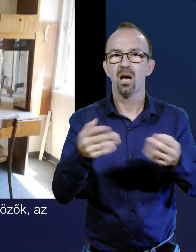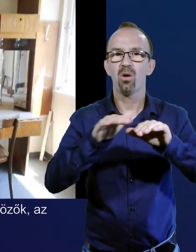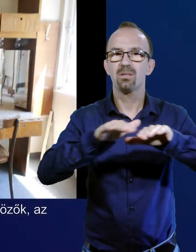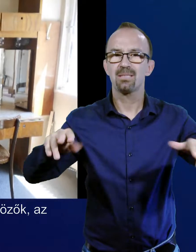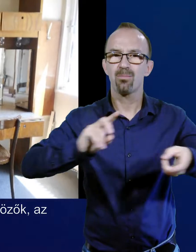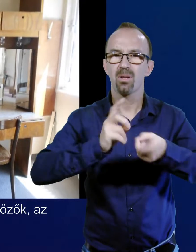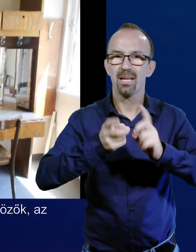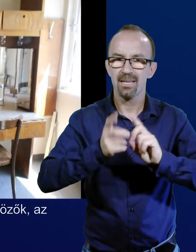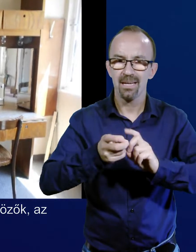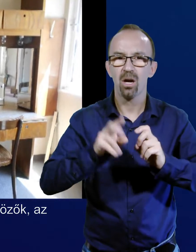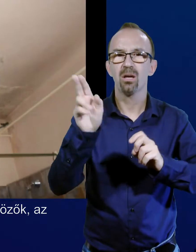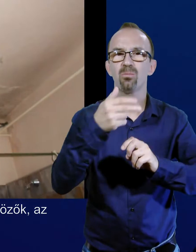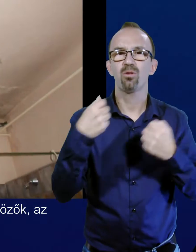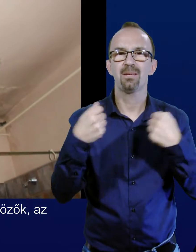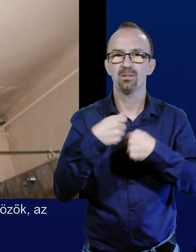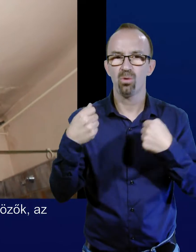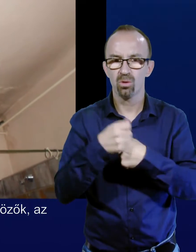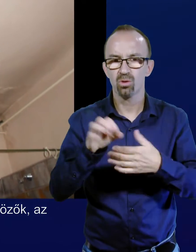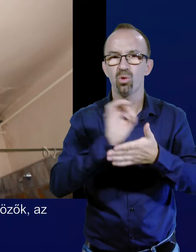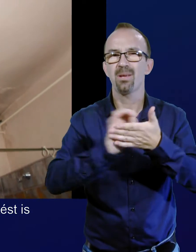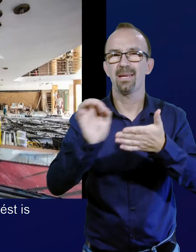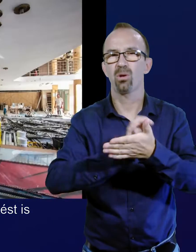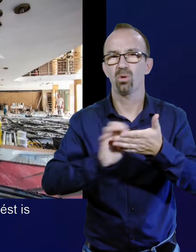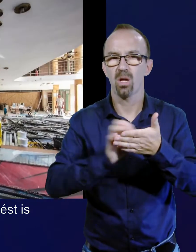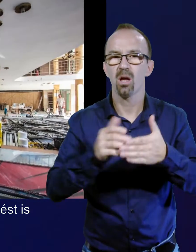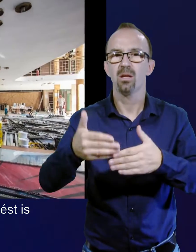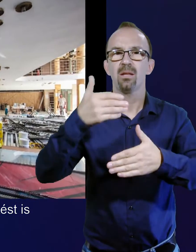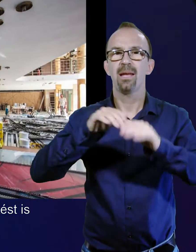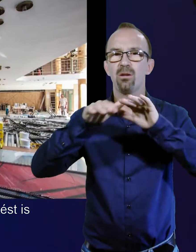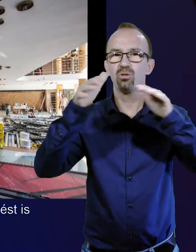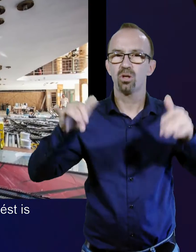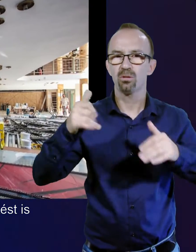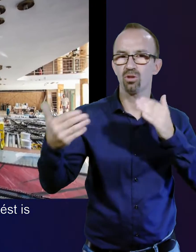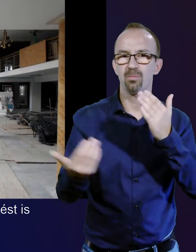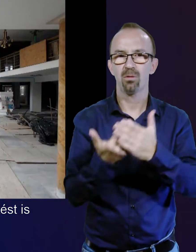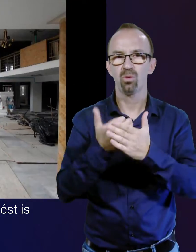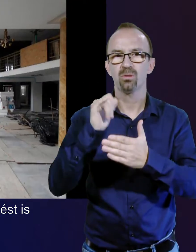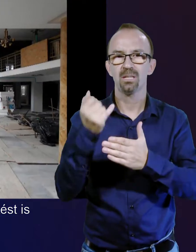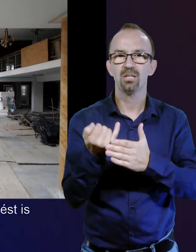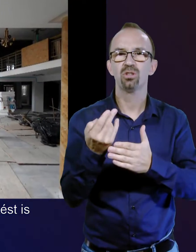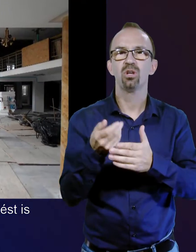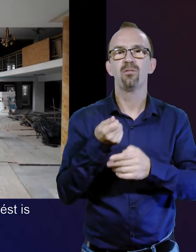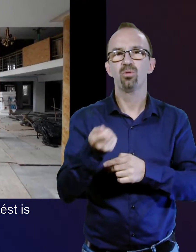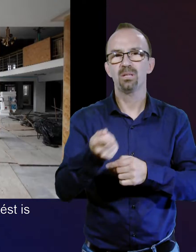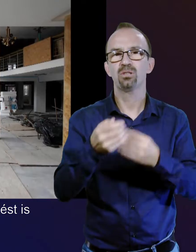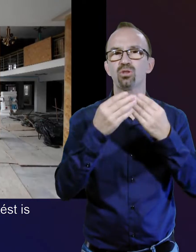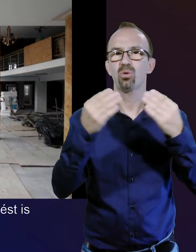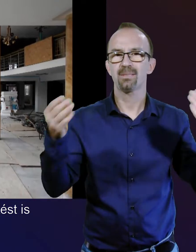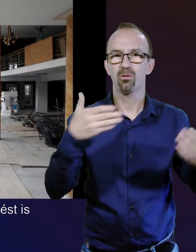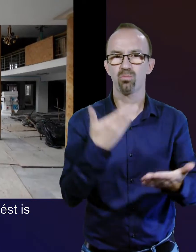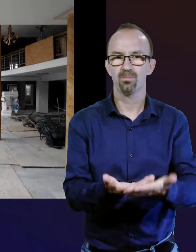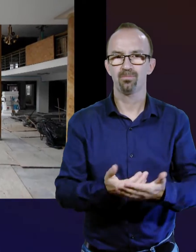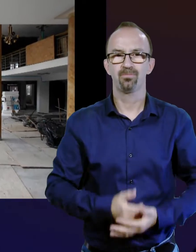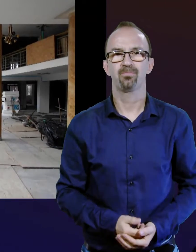színpadtechnika, a művészöltözők, az irodaépület, az előcsarnok is megbújult, és a fűtést is korszerűsítették.